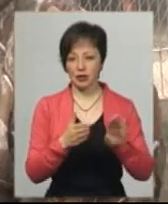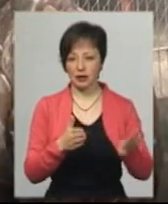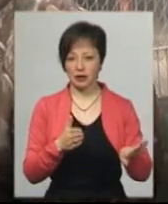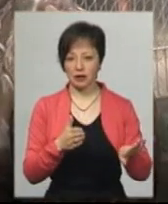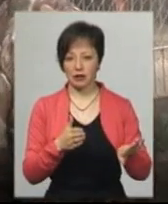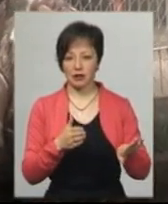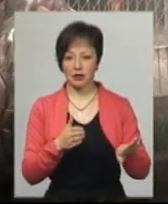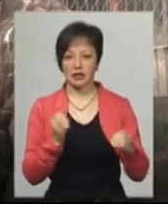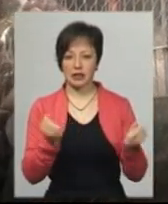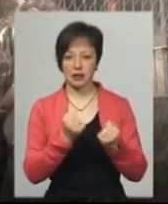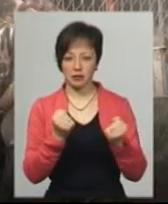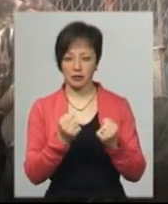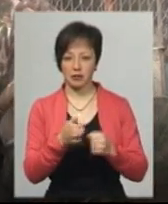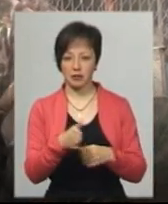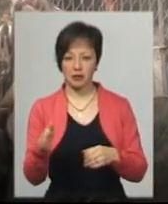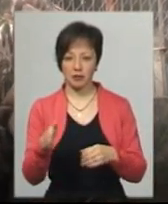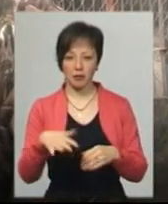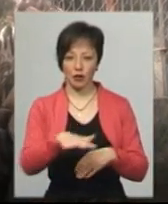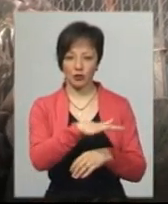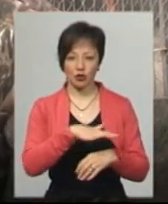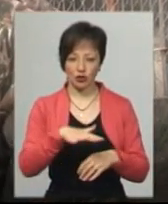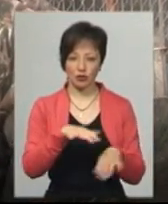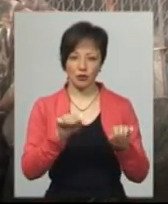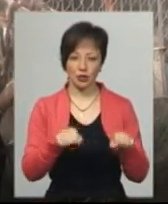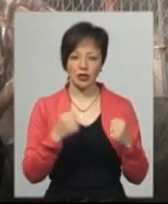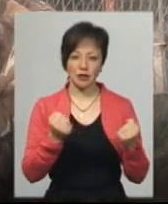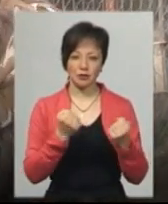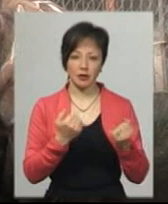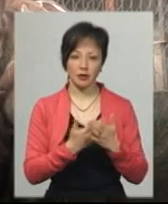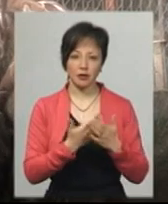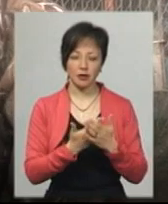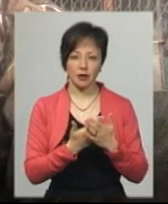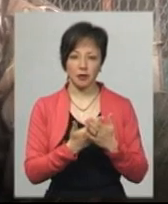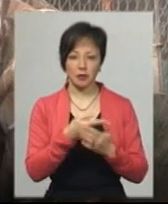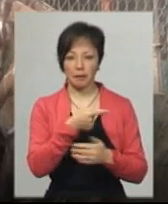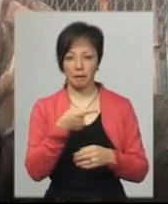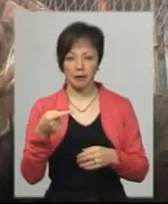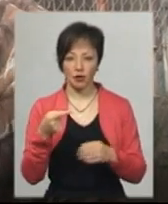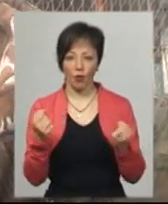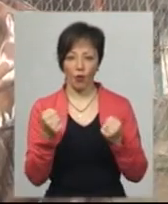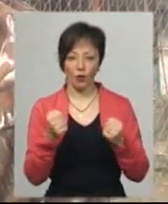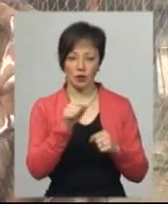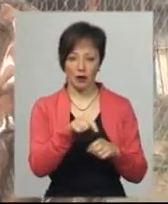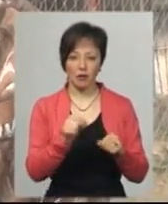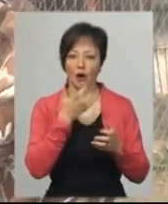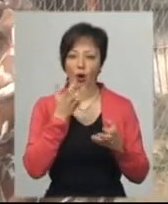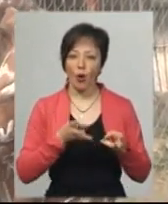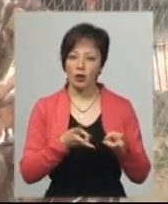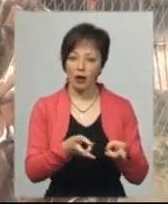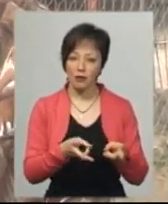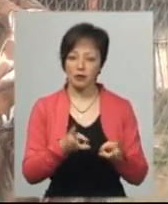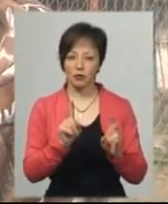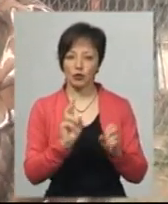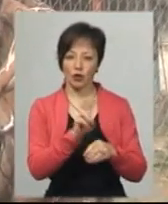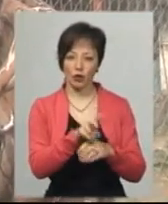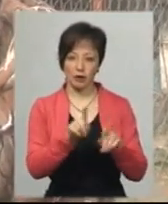зимнє у нас приміщення, де тварина може, якщо зимою буде більше, так холодно, там вона отаплюється і вона може